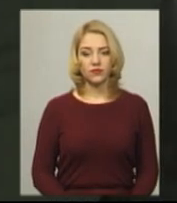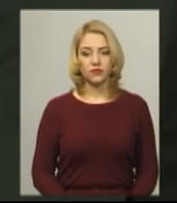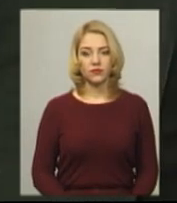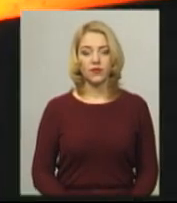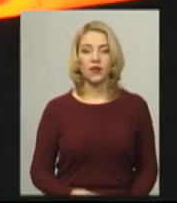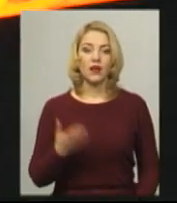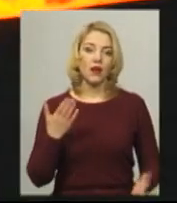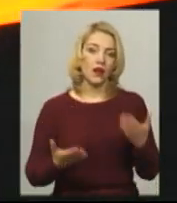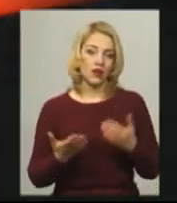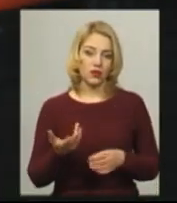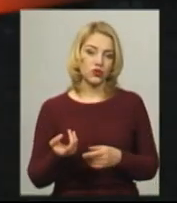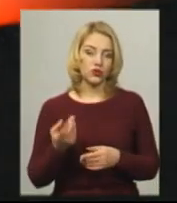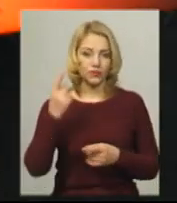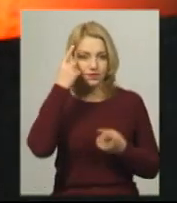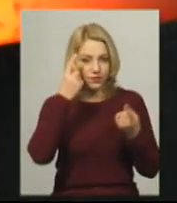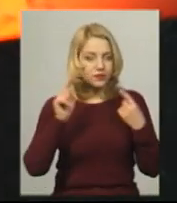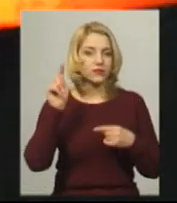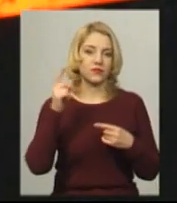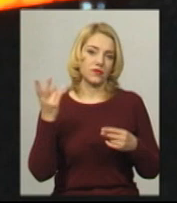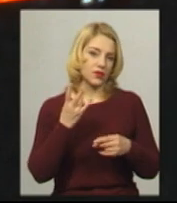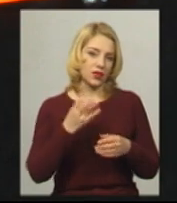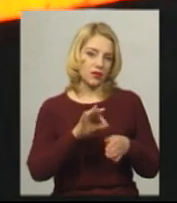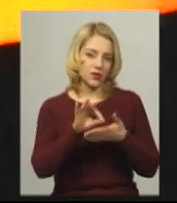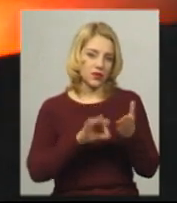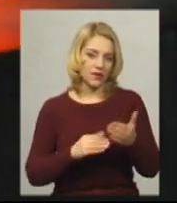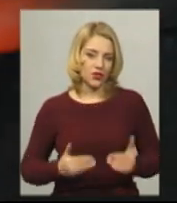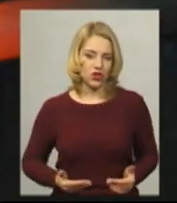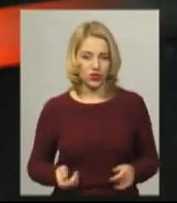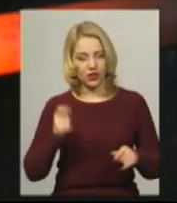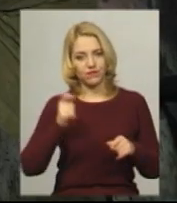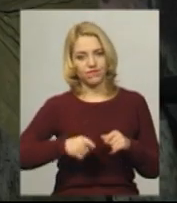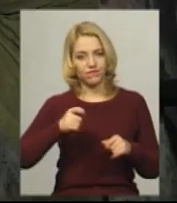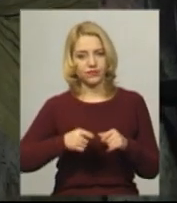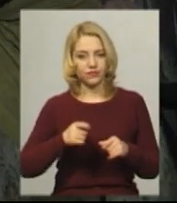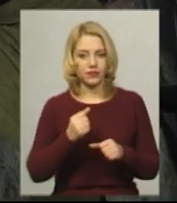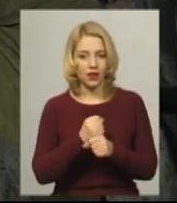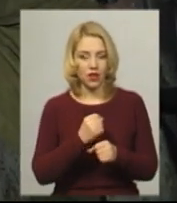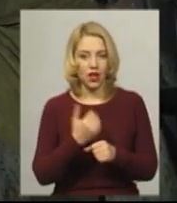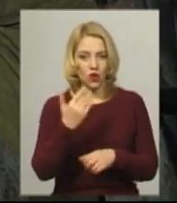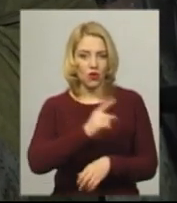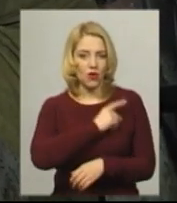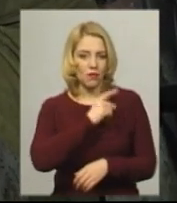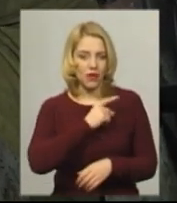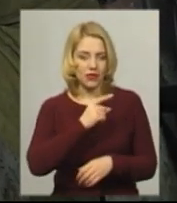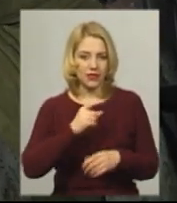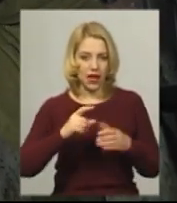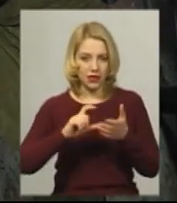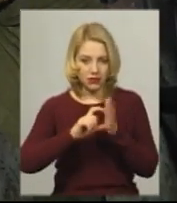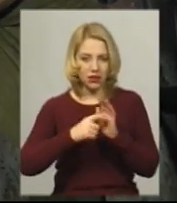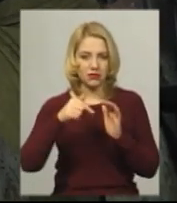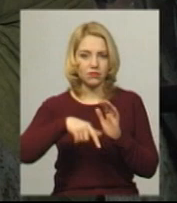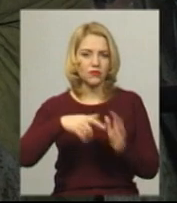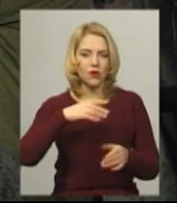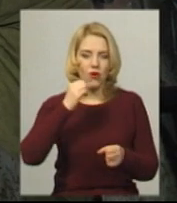Якщо приходить в голову якась ідея, її потрібно втілювати в життя. Коваль з Летичіва Андрій Кучер. В його майстерні кипить робота, ковальку є